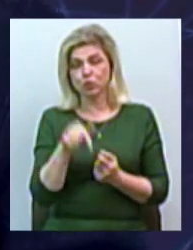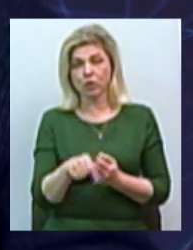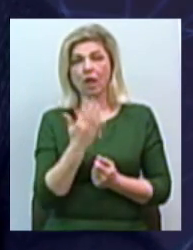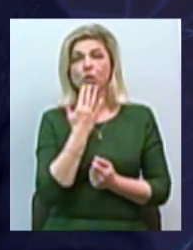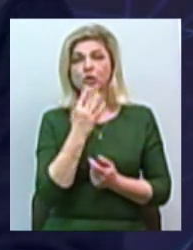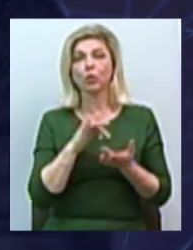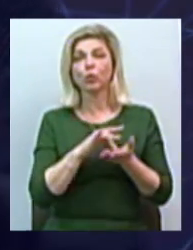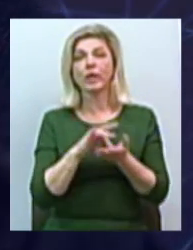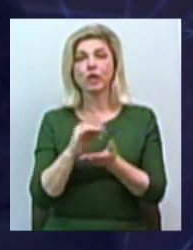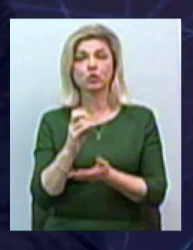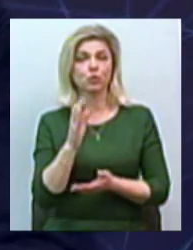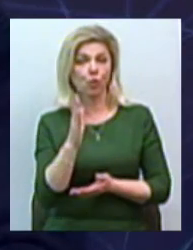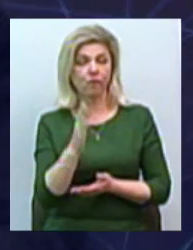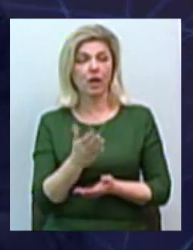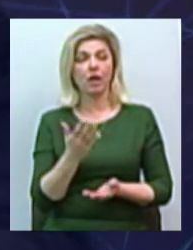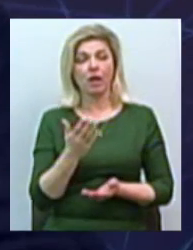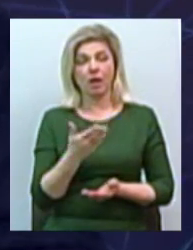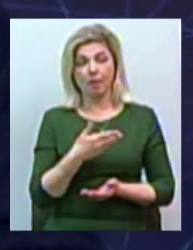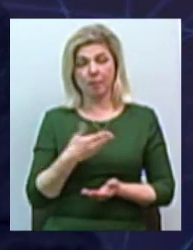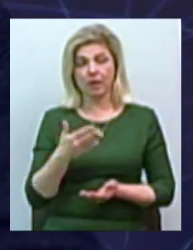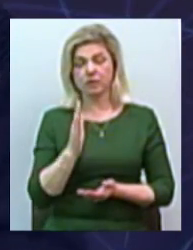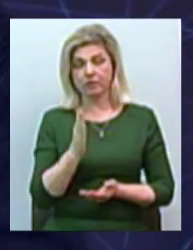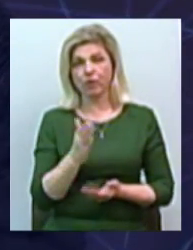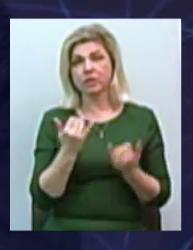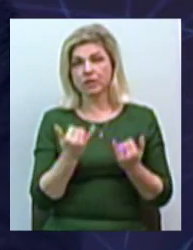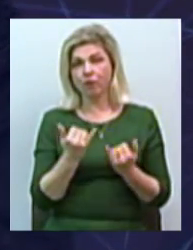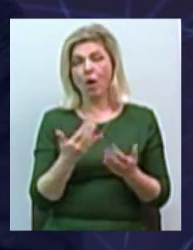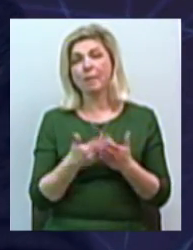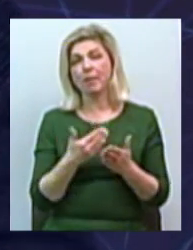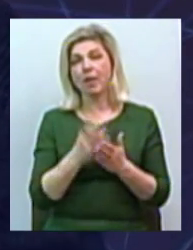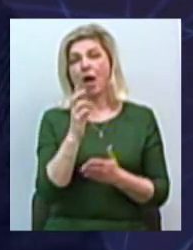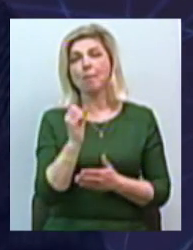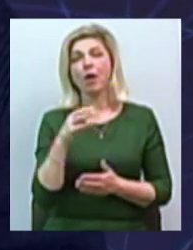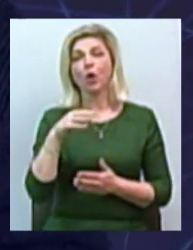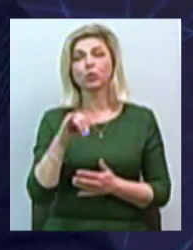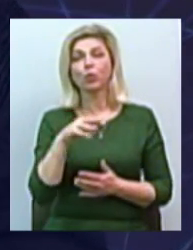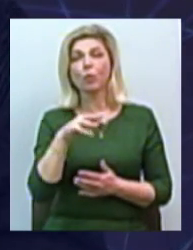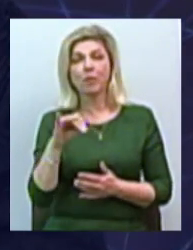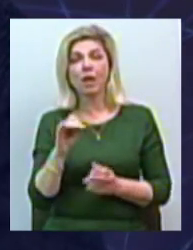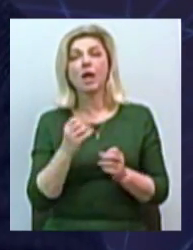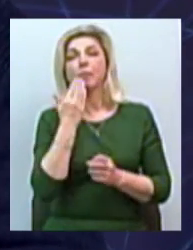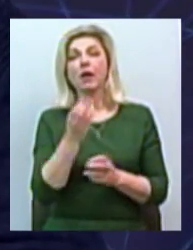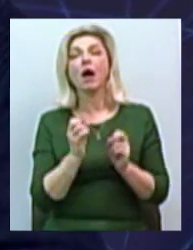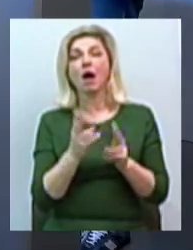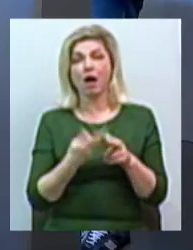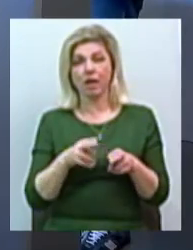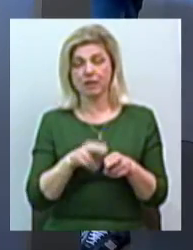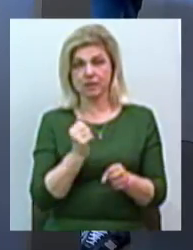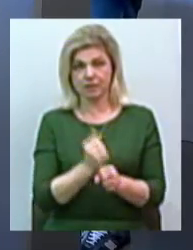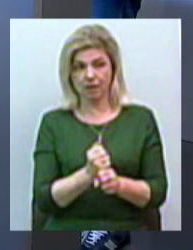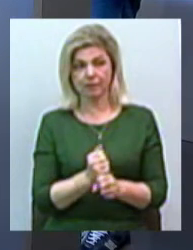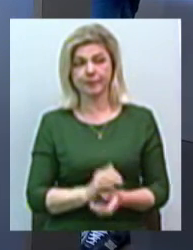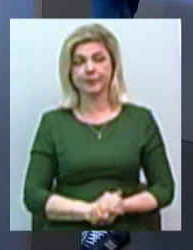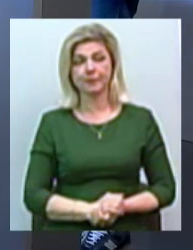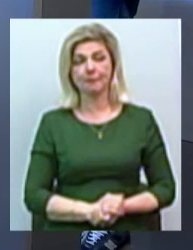туристів, ми, якщо буде воно, ми розглянули сьогодні пример Батумі, який чекали, як же це зробити. Ми, в принципі, можемо вже перейти